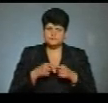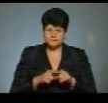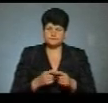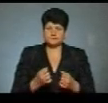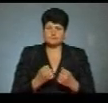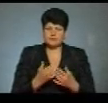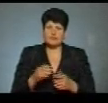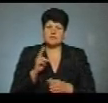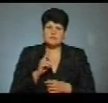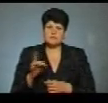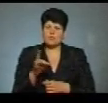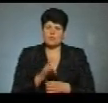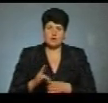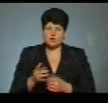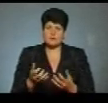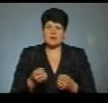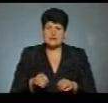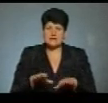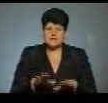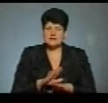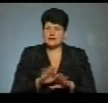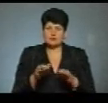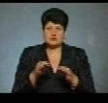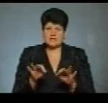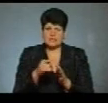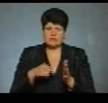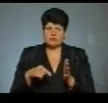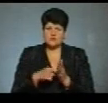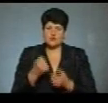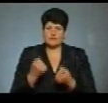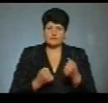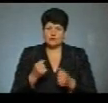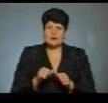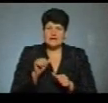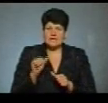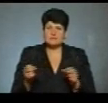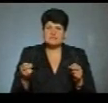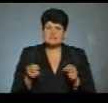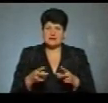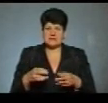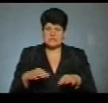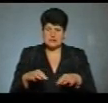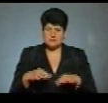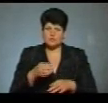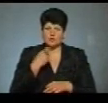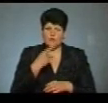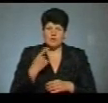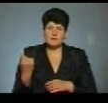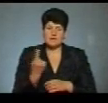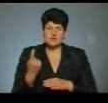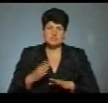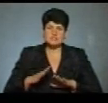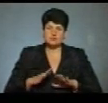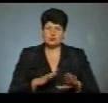ситуацій в Кременецькому районі прийняли рішення не пускати в місто автомобілі, крім спецтранспорту, повідомив перший заступник голови Кременецької